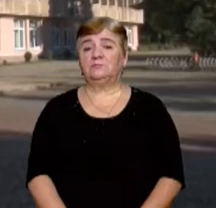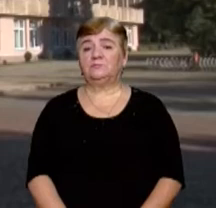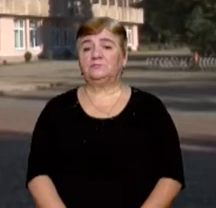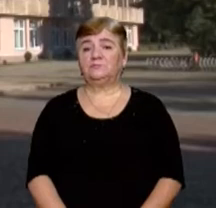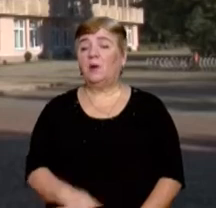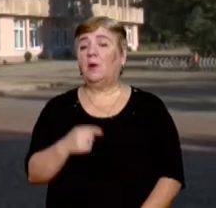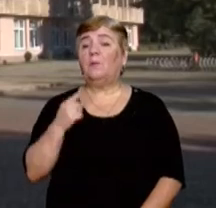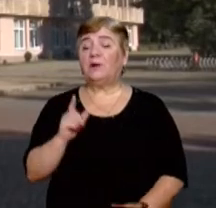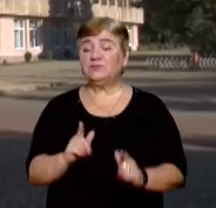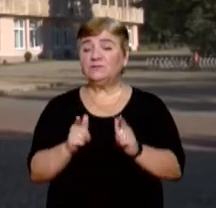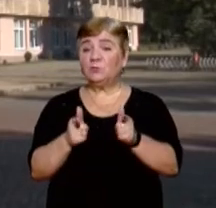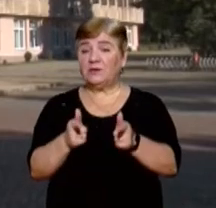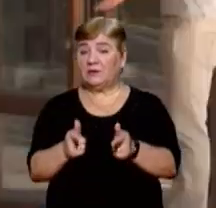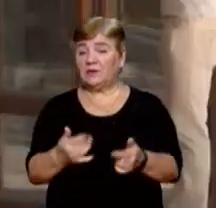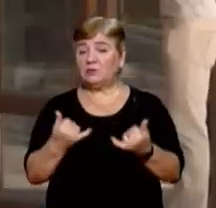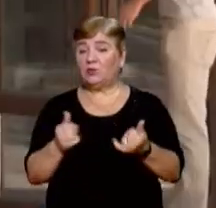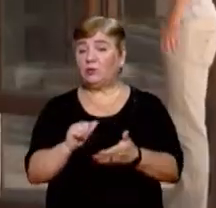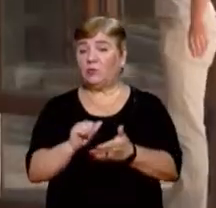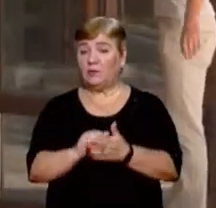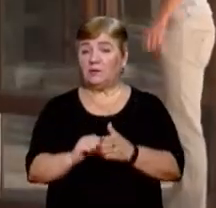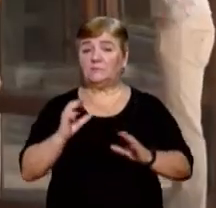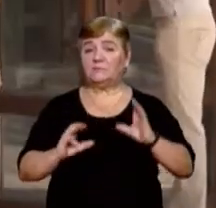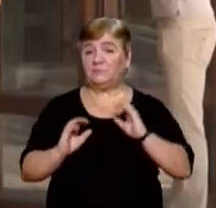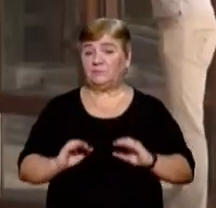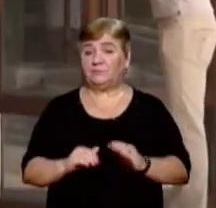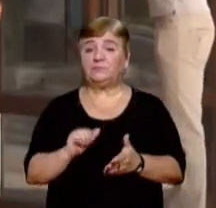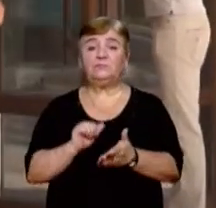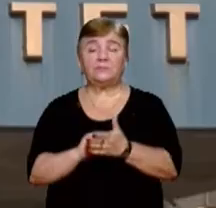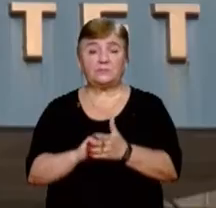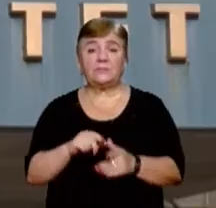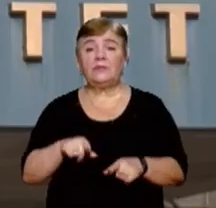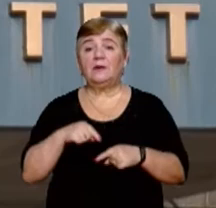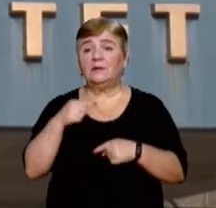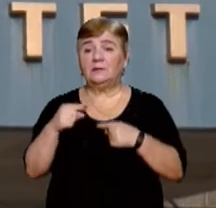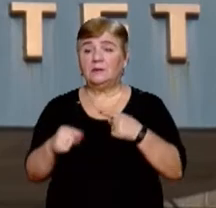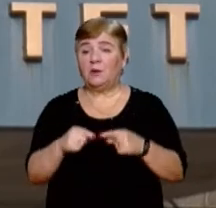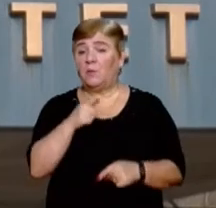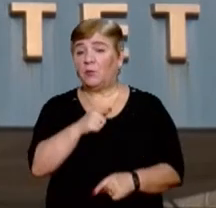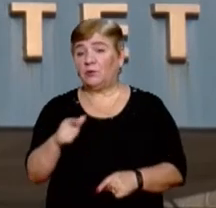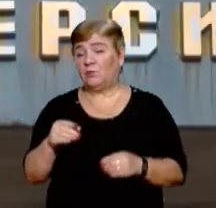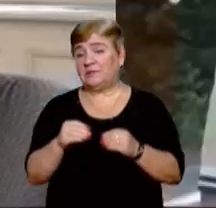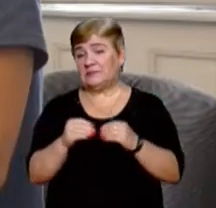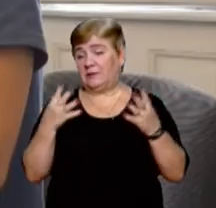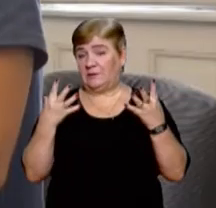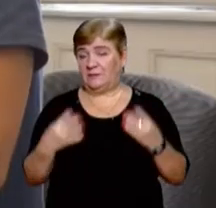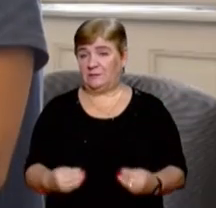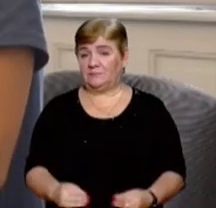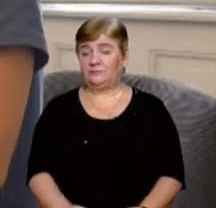Перші вступники подавали сьогодні документи у виші. Матимуть таку можливість абітуріанти протягом 10 днів.